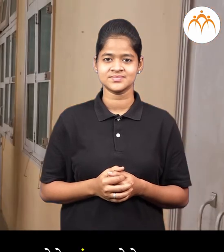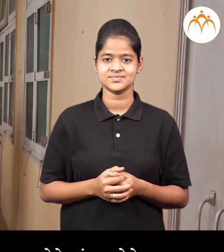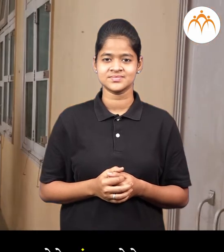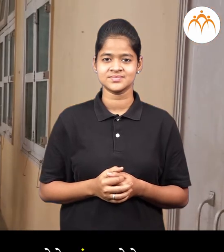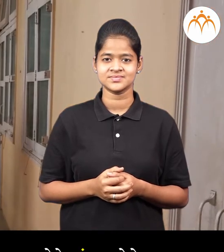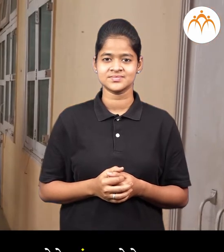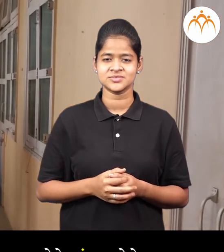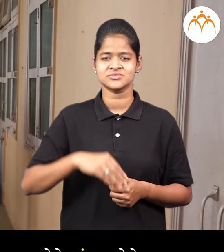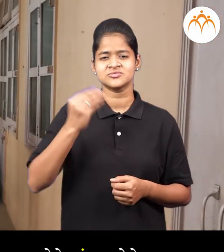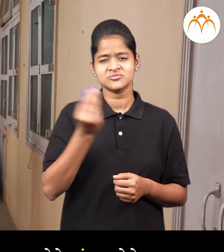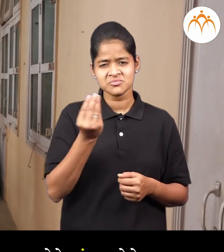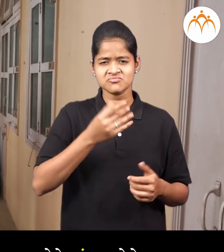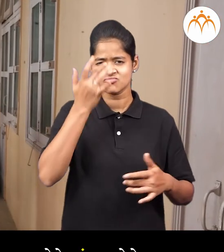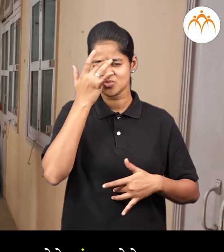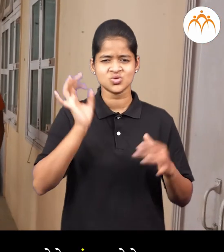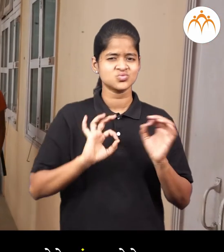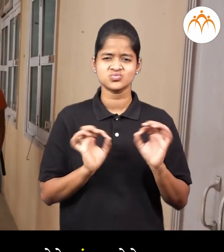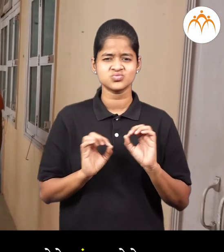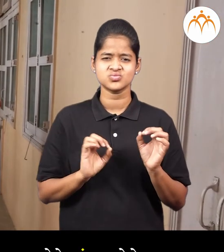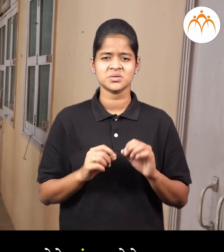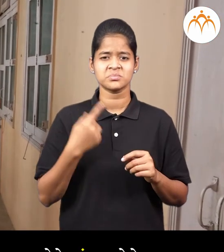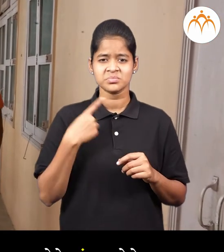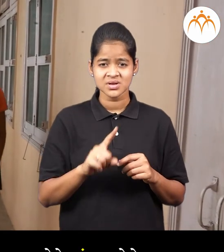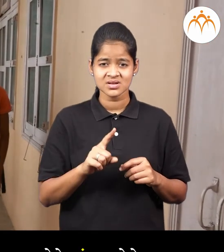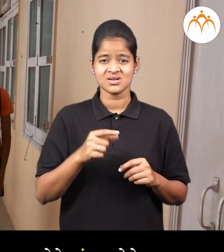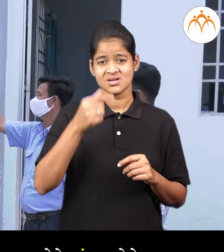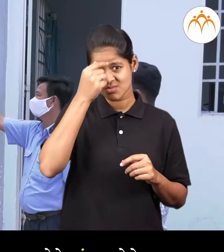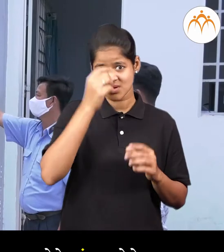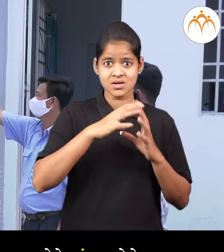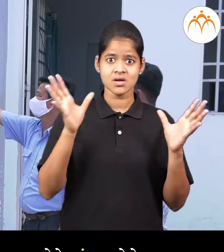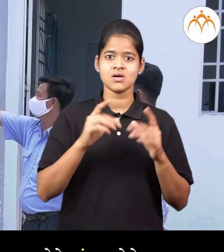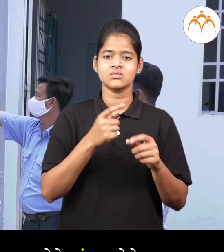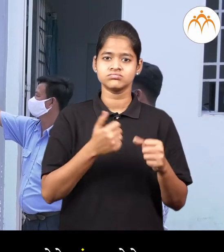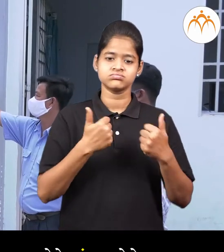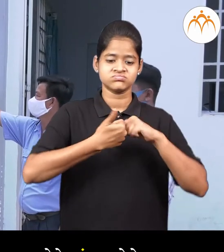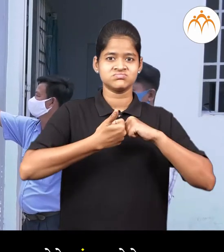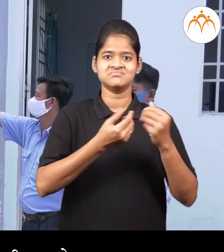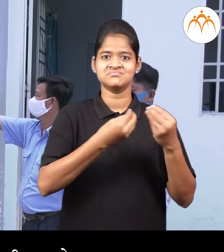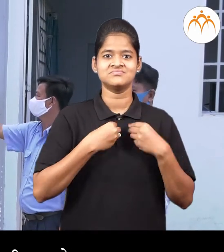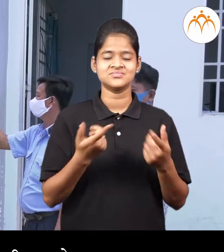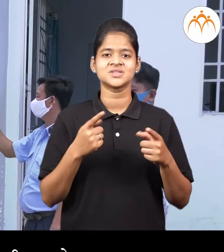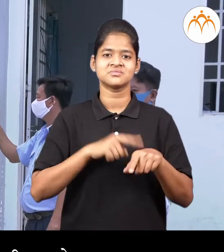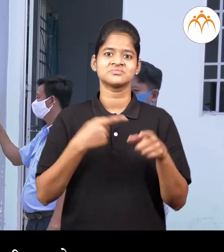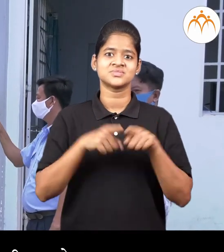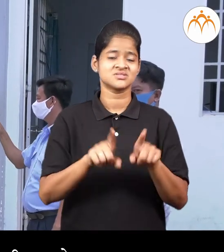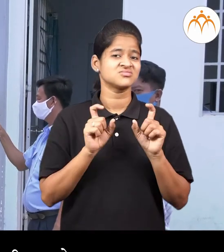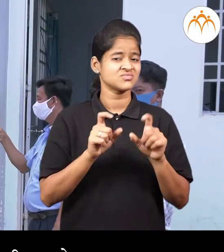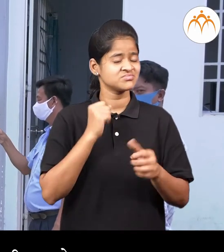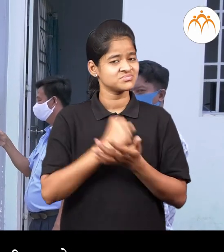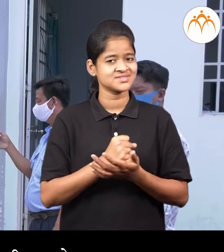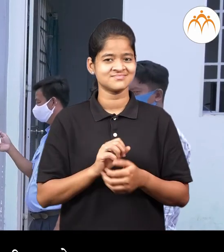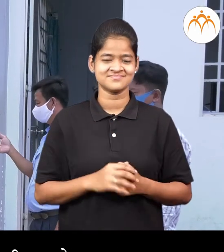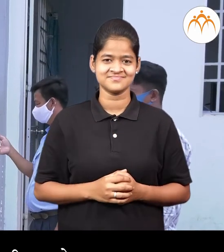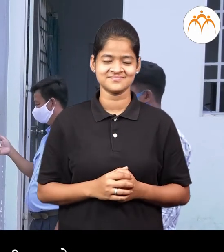काही वेला आजार होत नहीं, पण मोठे संकट येते तेमुहाई काली जी घ्यावी लागते